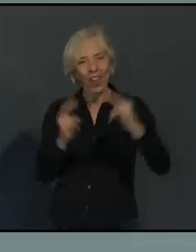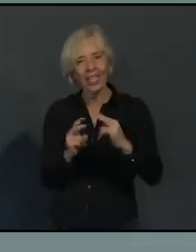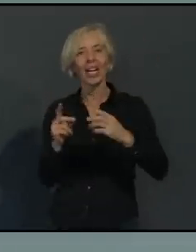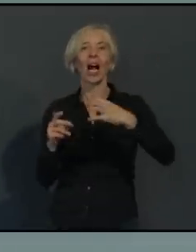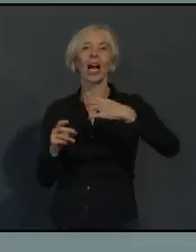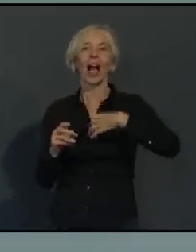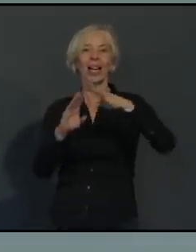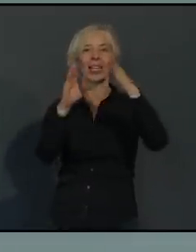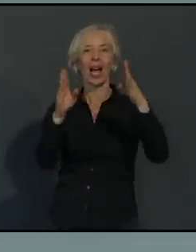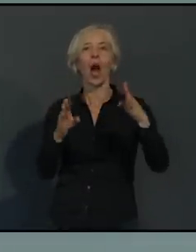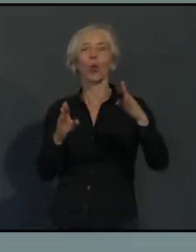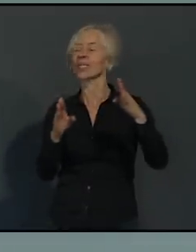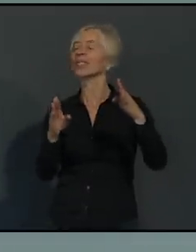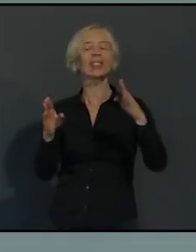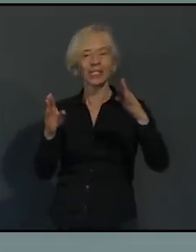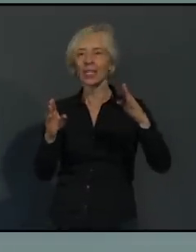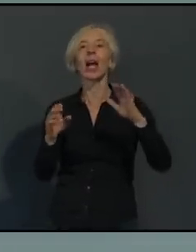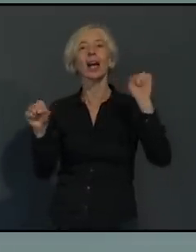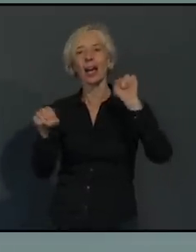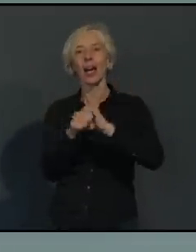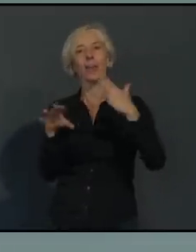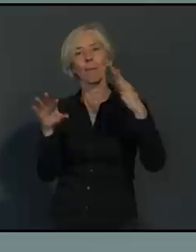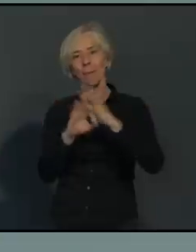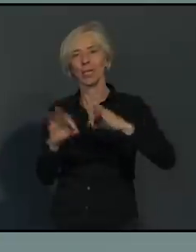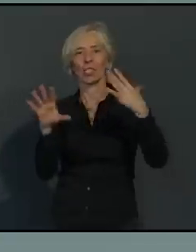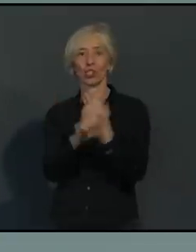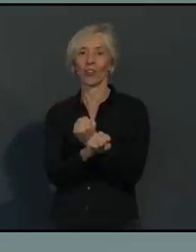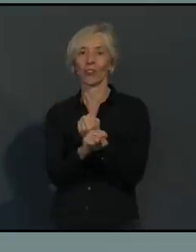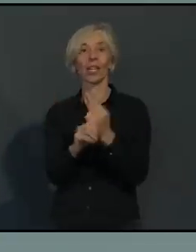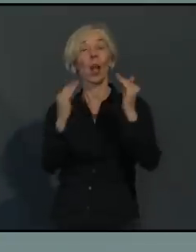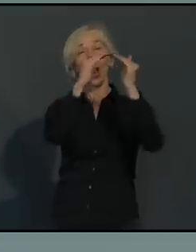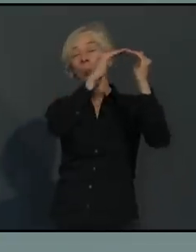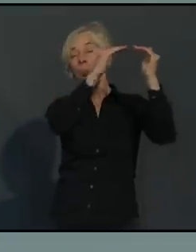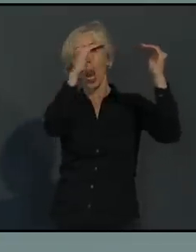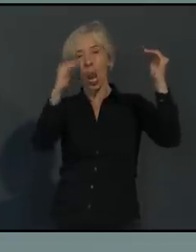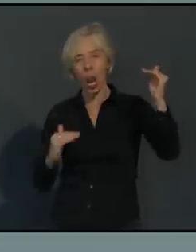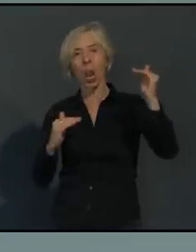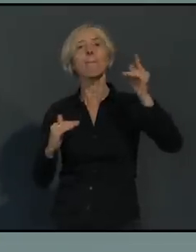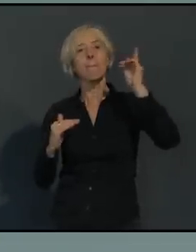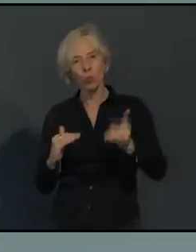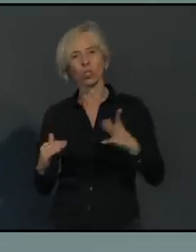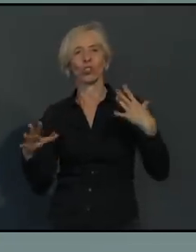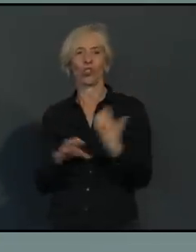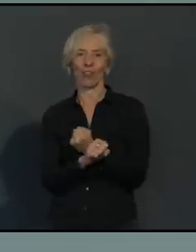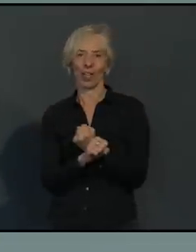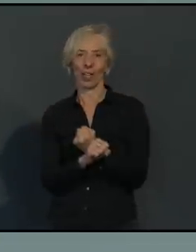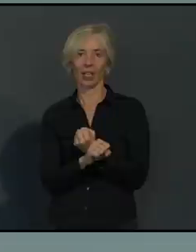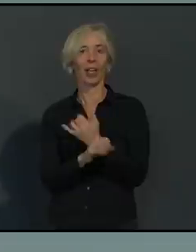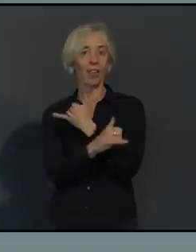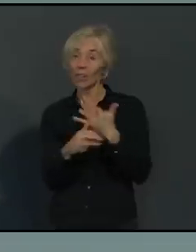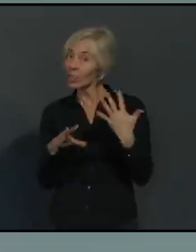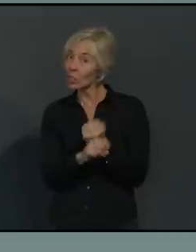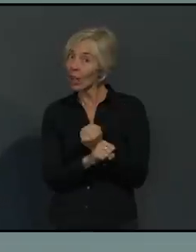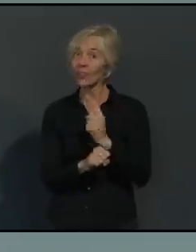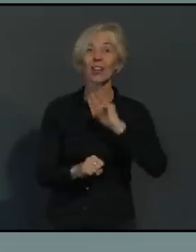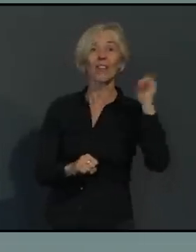jetzt senken. Das ist eine gemeinsame Anstrengung und Anstrengungen sind nie leicht. Es ist nie etwas, was man